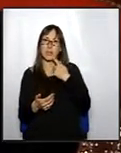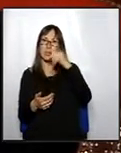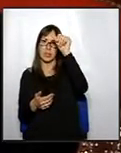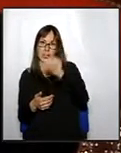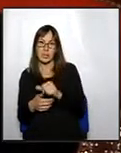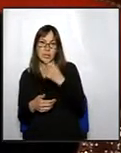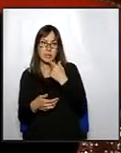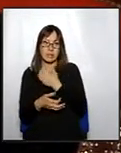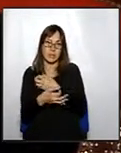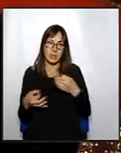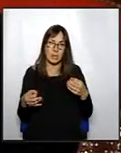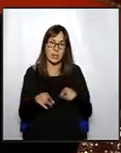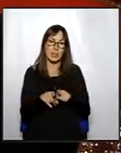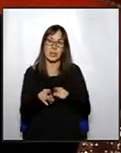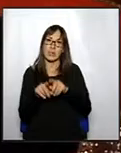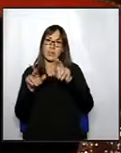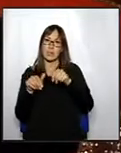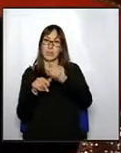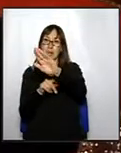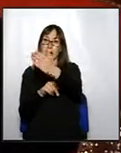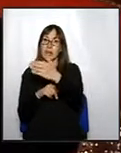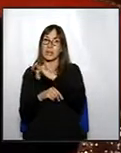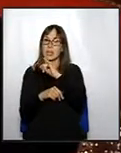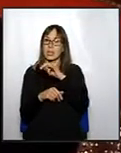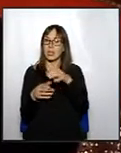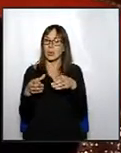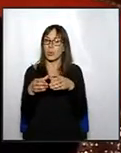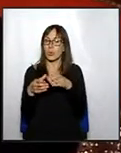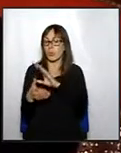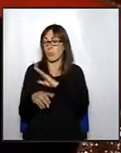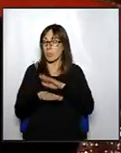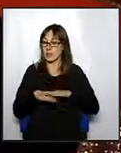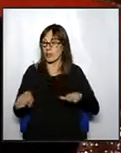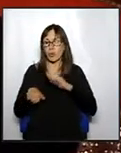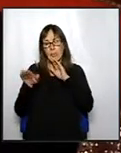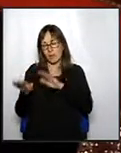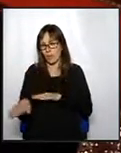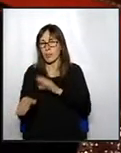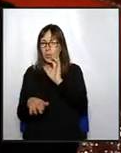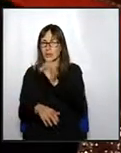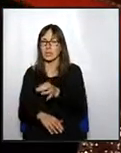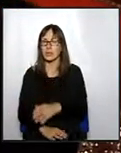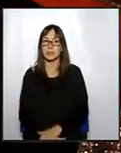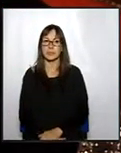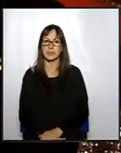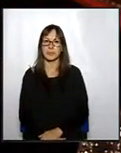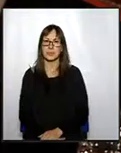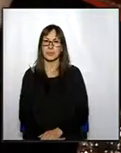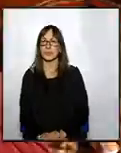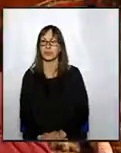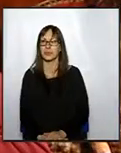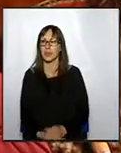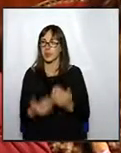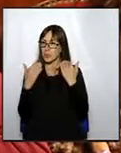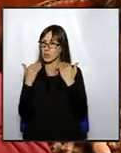municipals ho ha dit la que ha fet l'exposició de la moció i el vot del grup municipal de Plataforma serà favorable aquesta proposta moltes